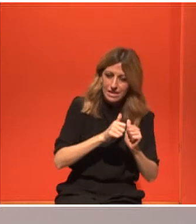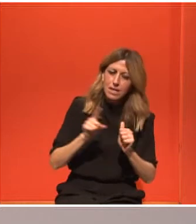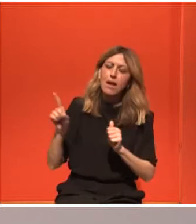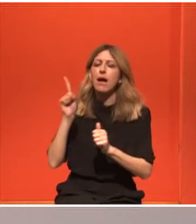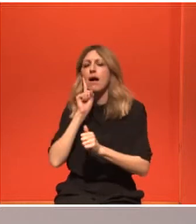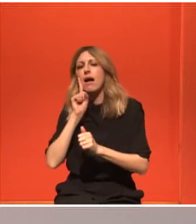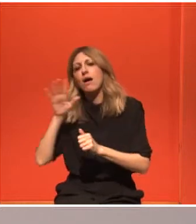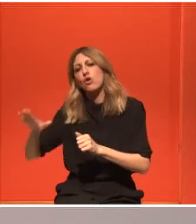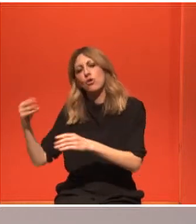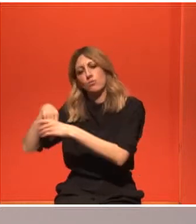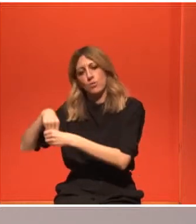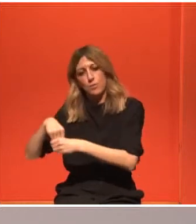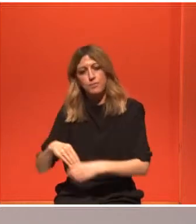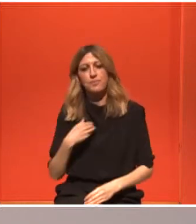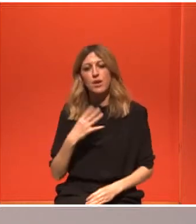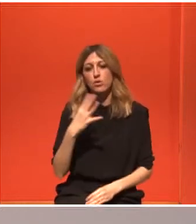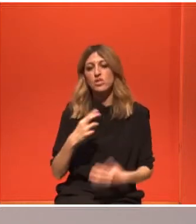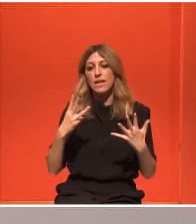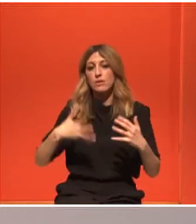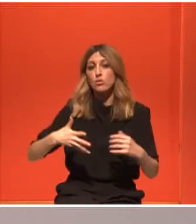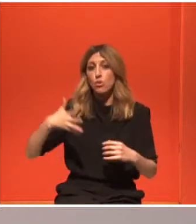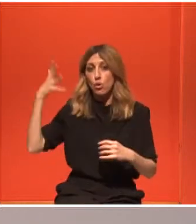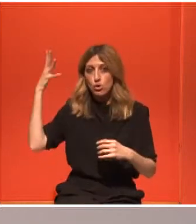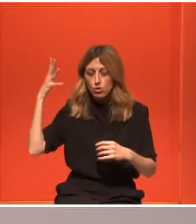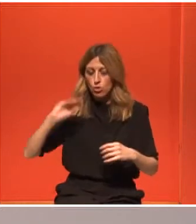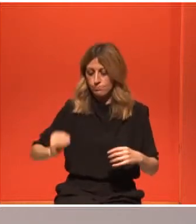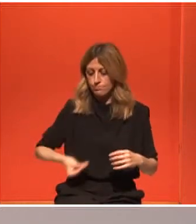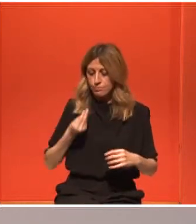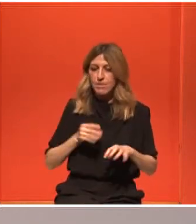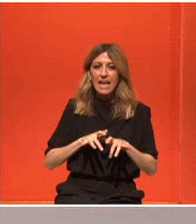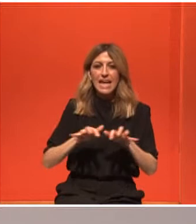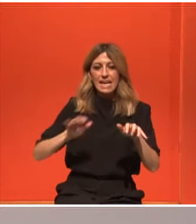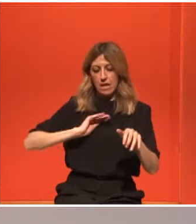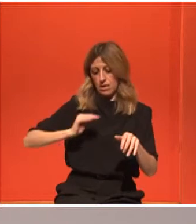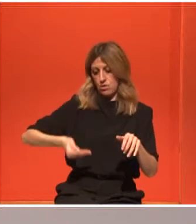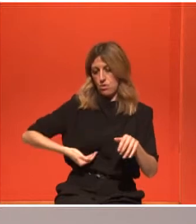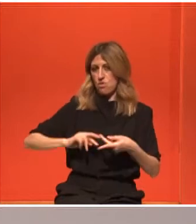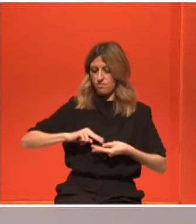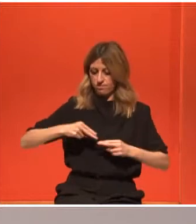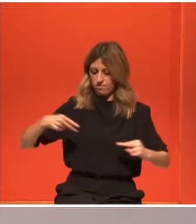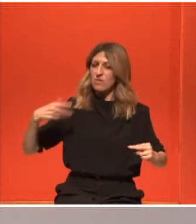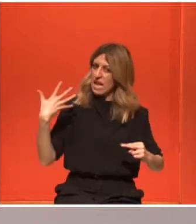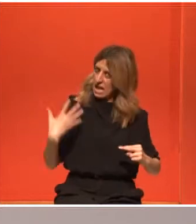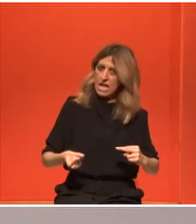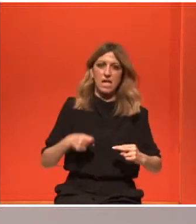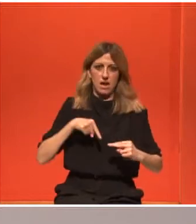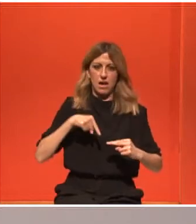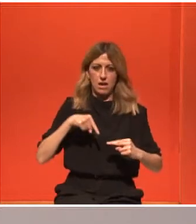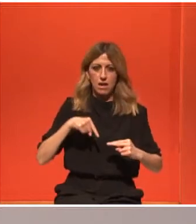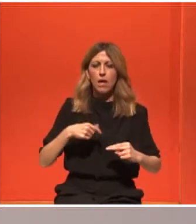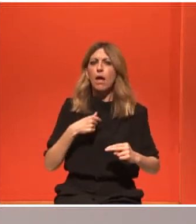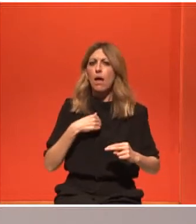με καρκίνο του μαστού και γονιδιακό μπράκα 1, αυτό που ανέφερε πριν ο γιατρός μας. Και αντίστοιχα, εγώ έκανα πάντα